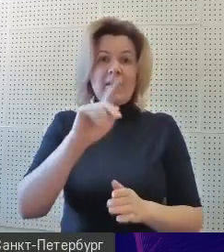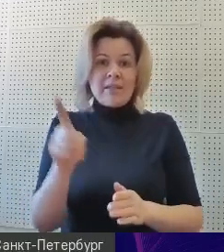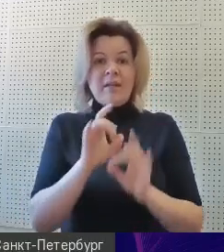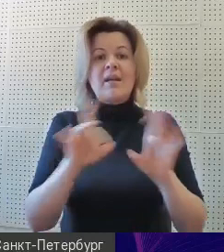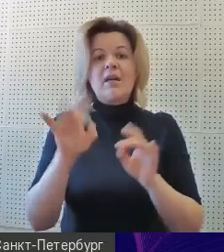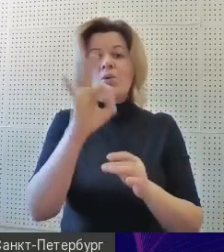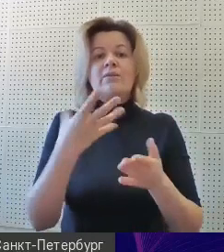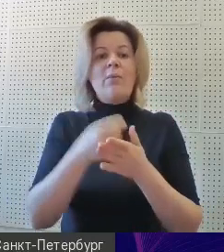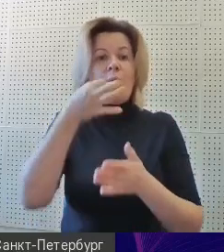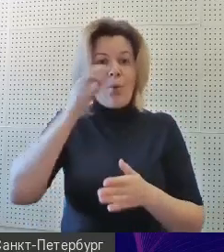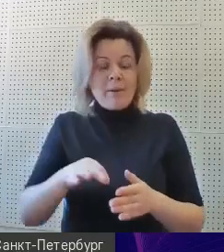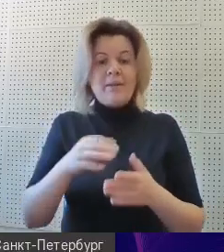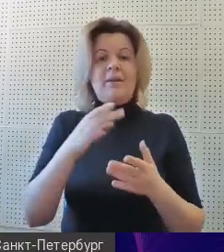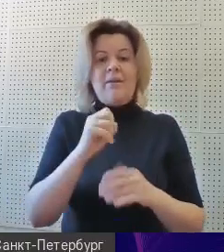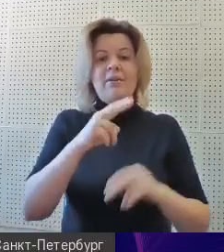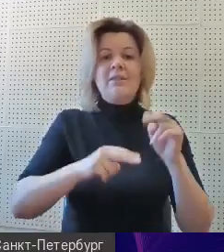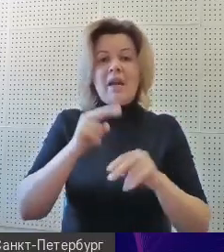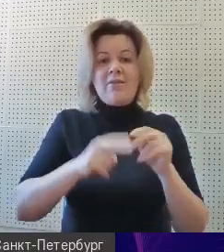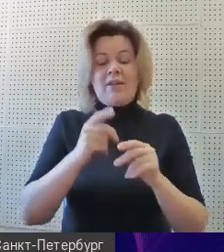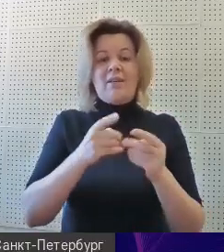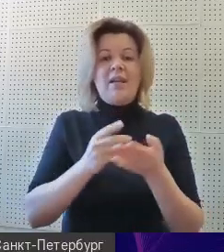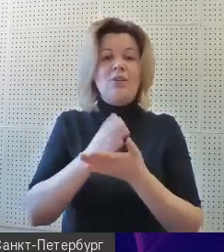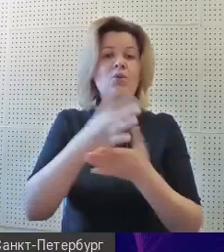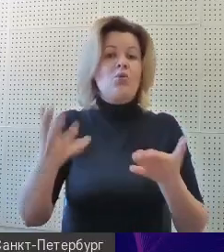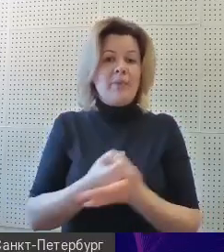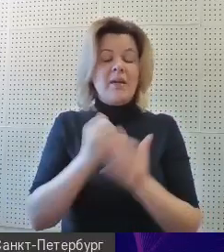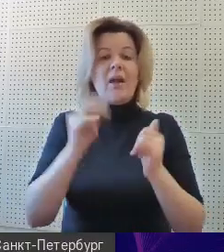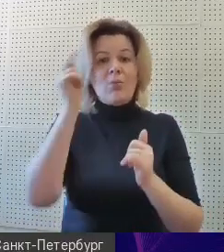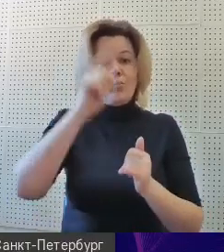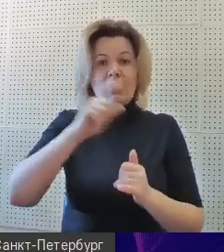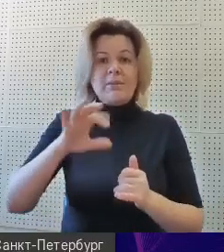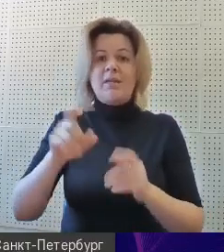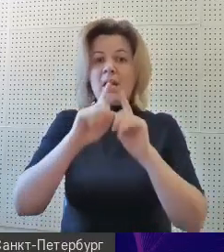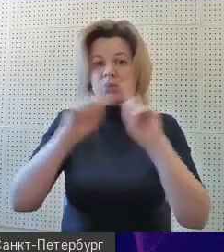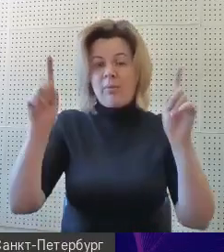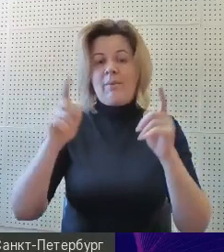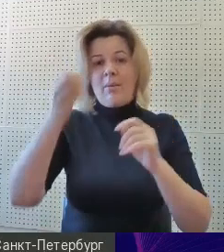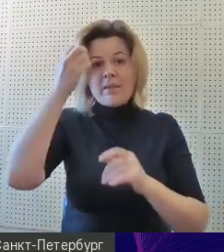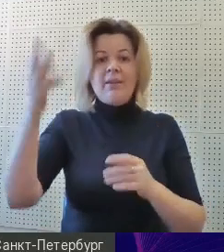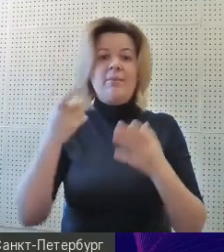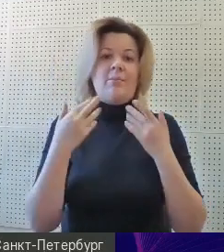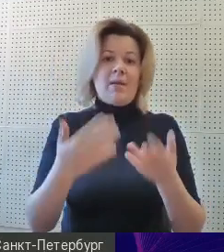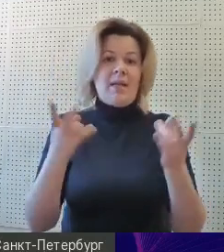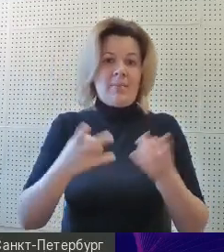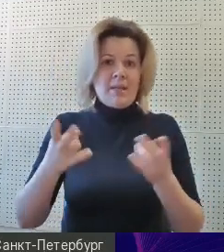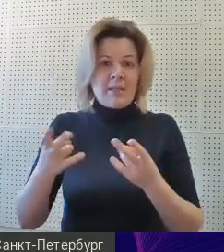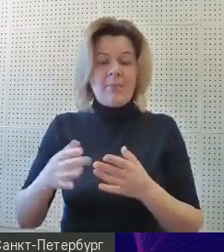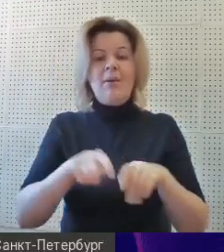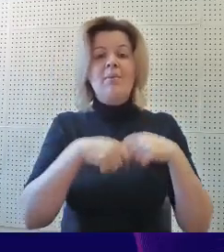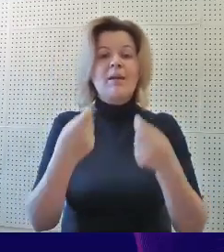своем опыте создания условий для выстраивания траектории успеха для обучающихся с особыми образовательными потребностями.